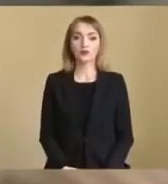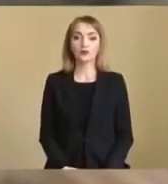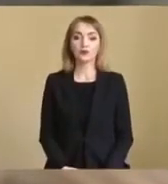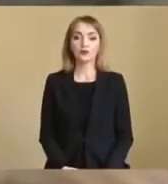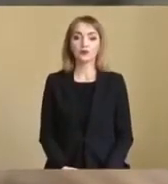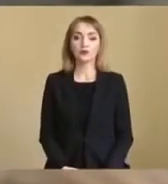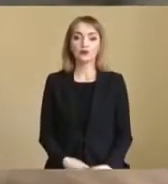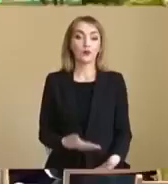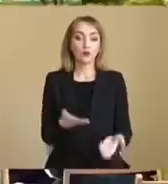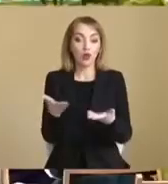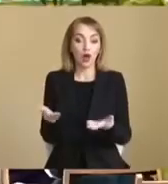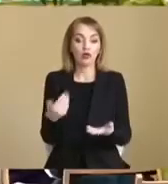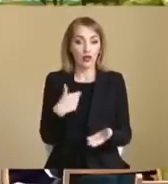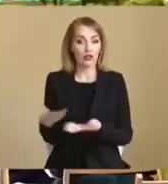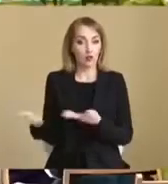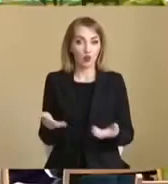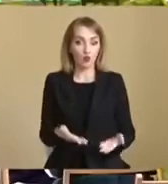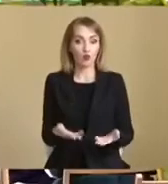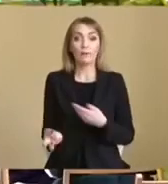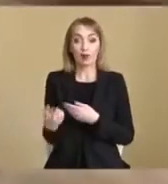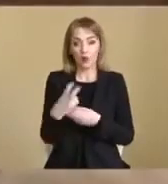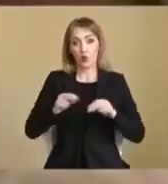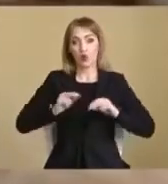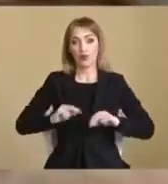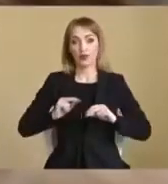Будь ласка, я вас запрошую. Приходьте.